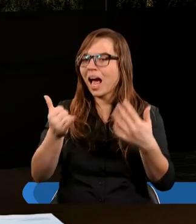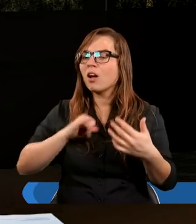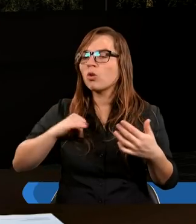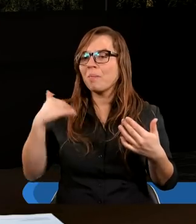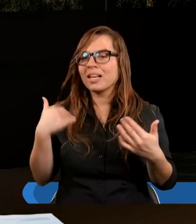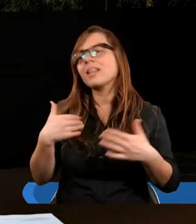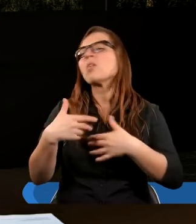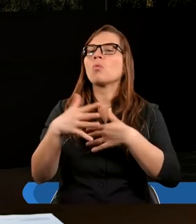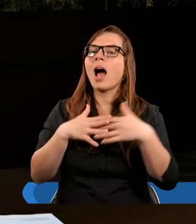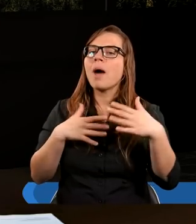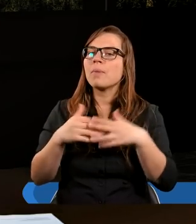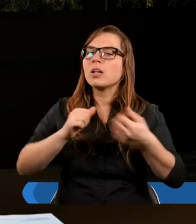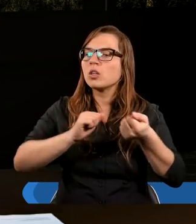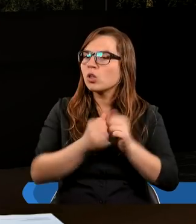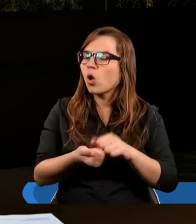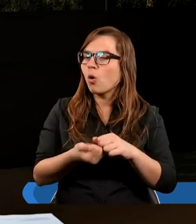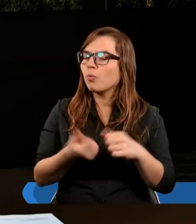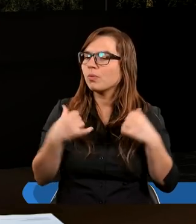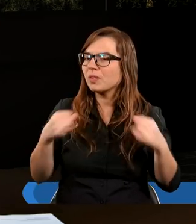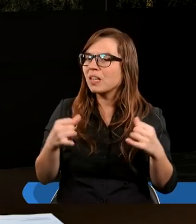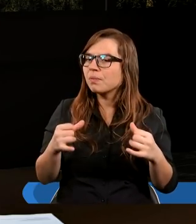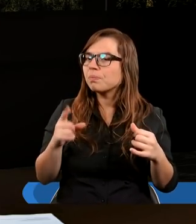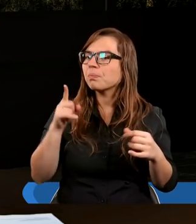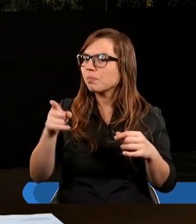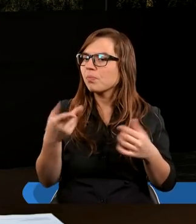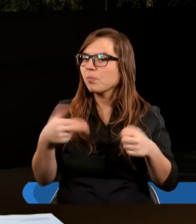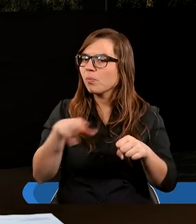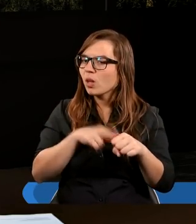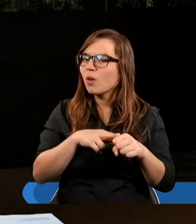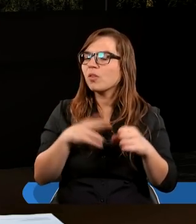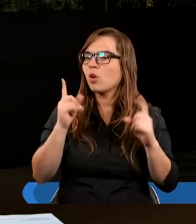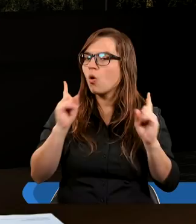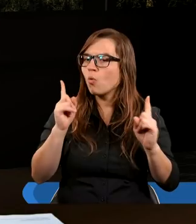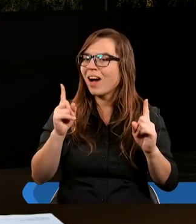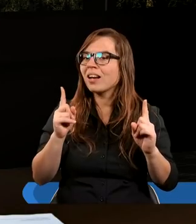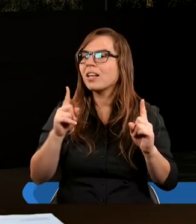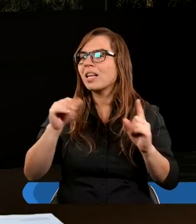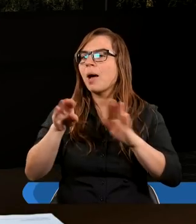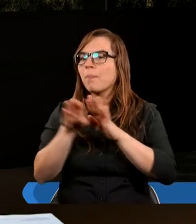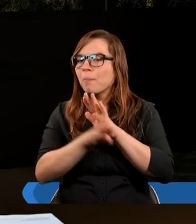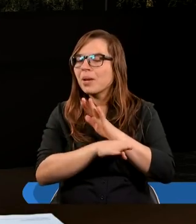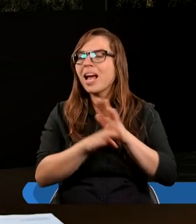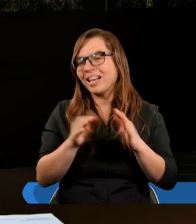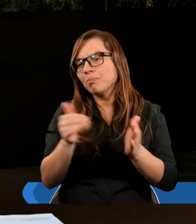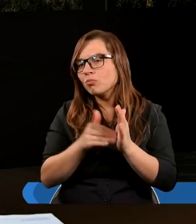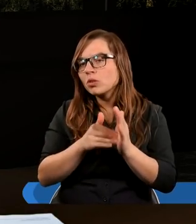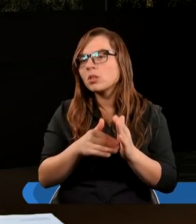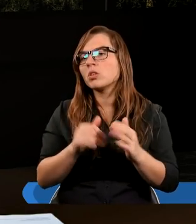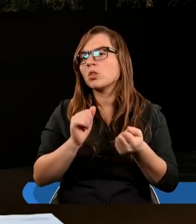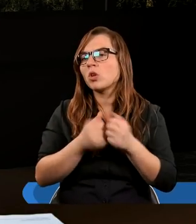słabszymi, są potrzebniejsze. A te, które w ciele uważamy za mniej zacne,